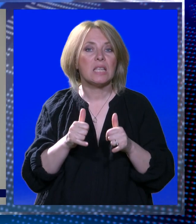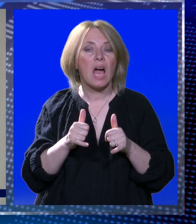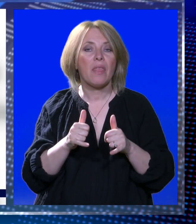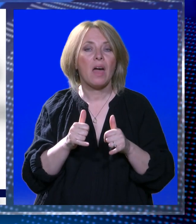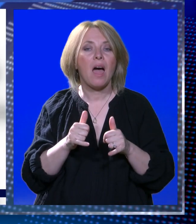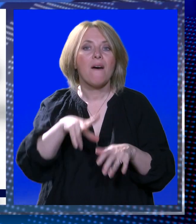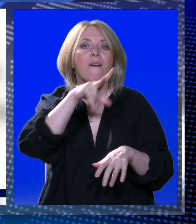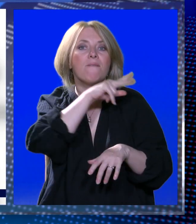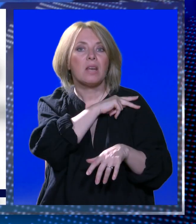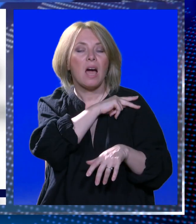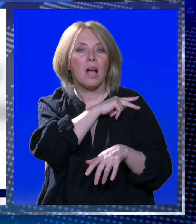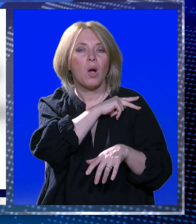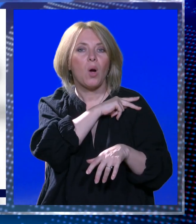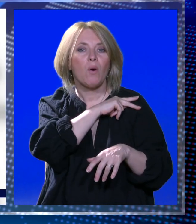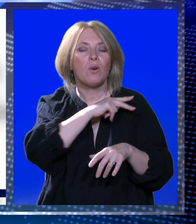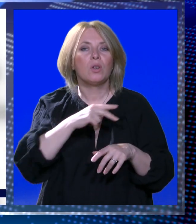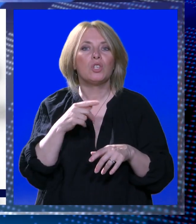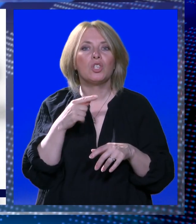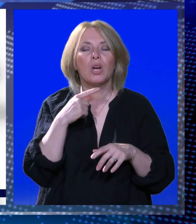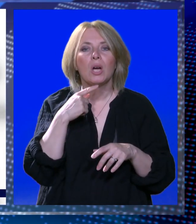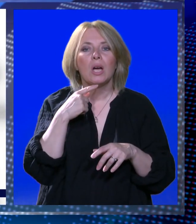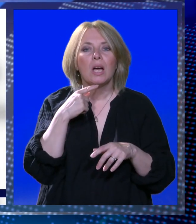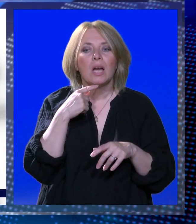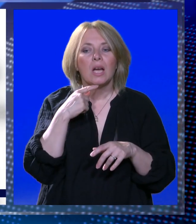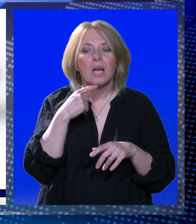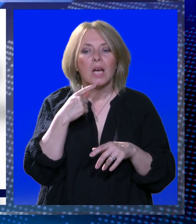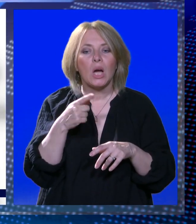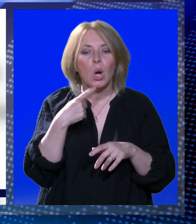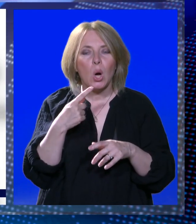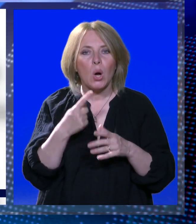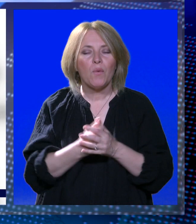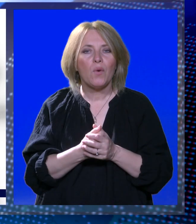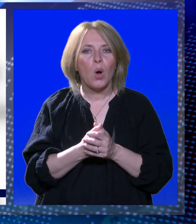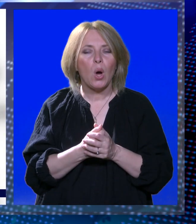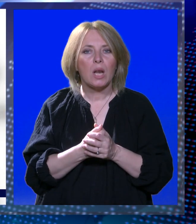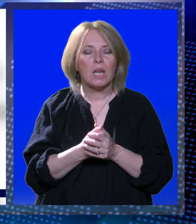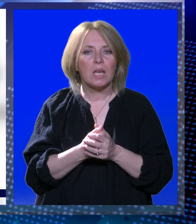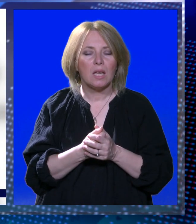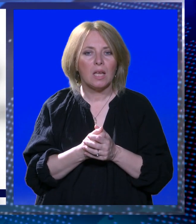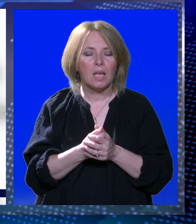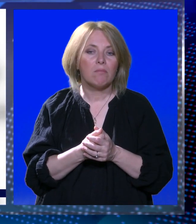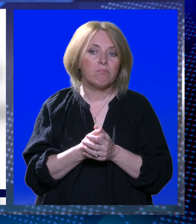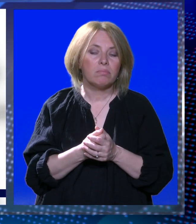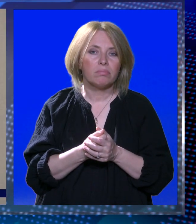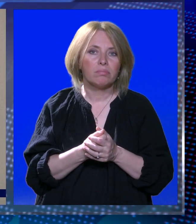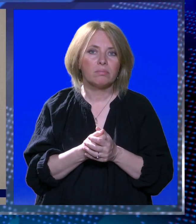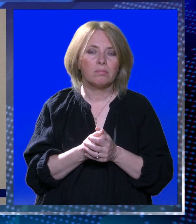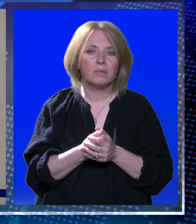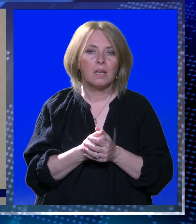objavljuje pobjedu uz riječi kakvi lice mjeri Srđe grad proglasi o pobjedu. Sve mu je slijedila i tiskovna konferencija.